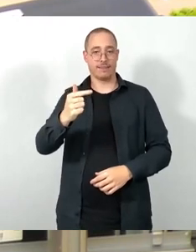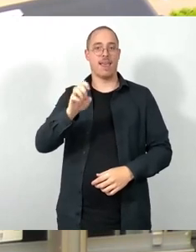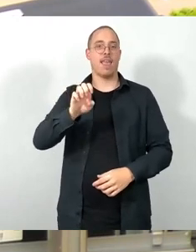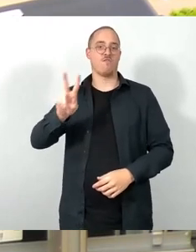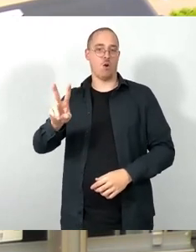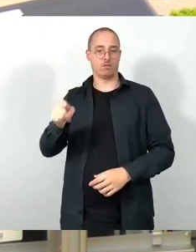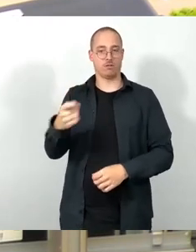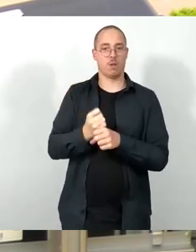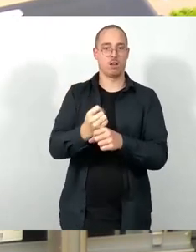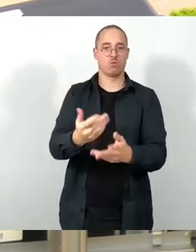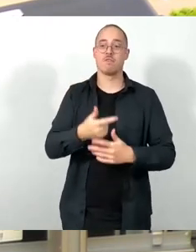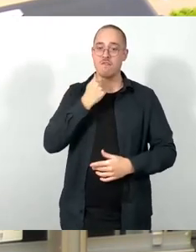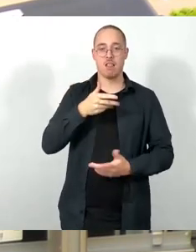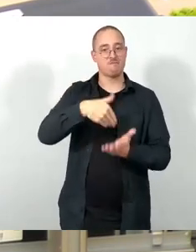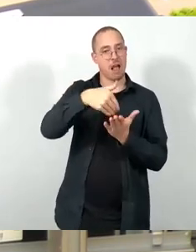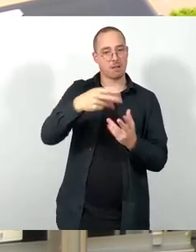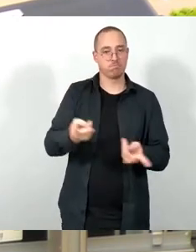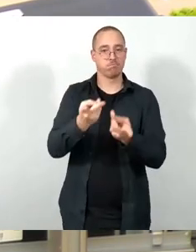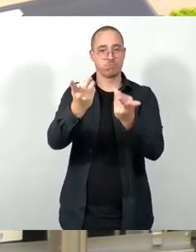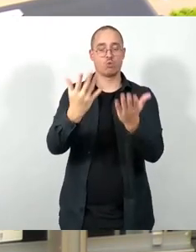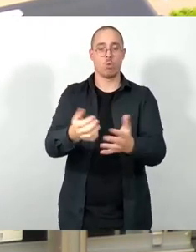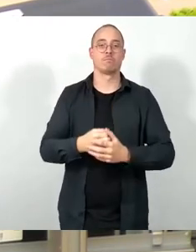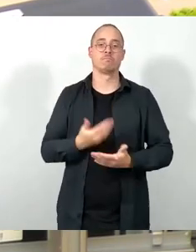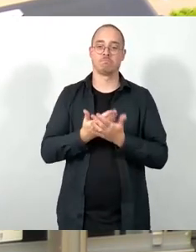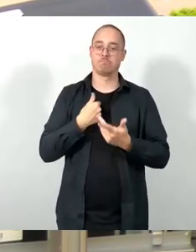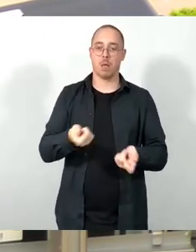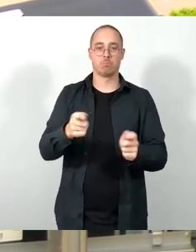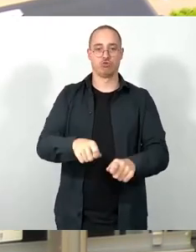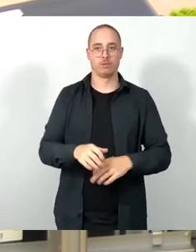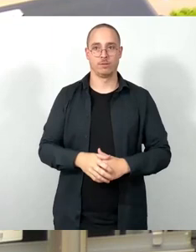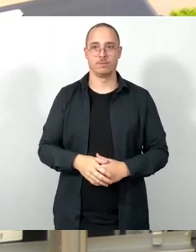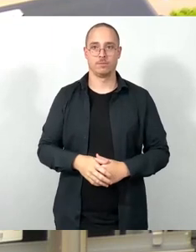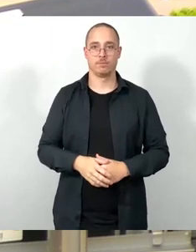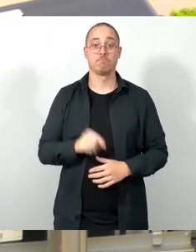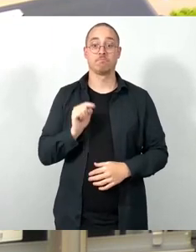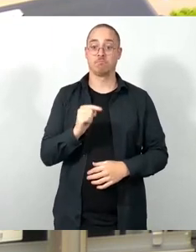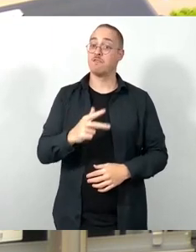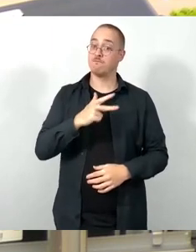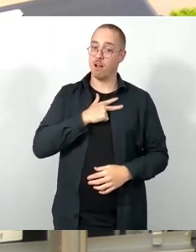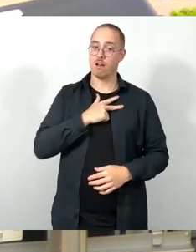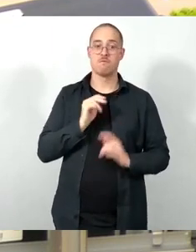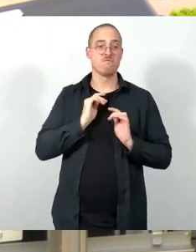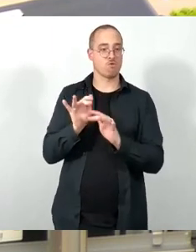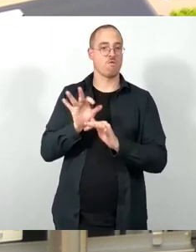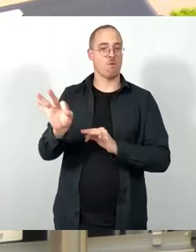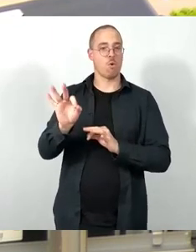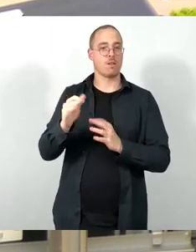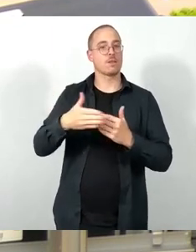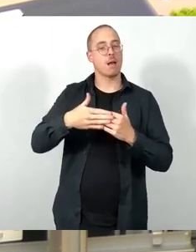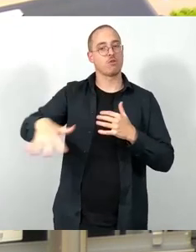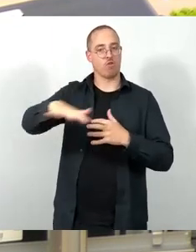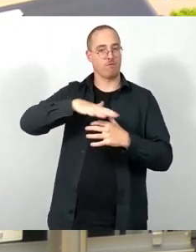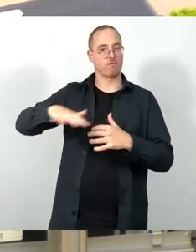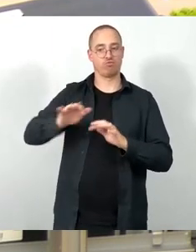Zuwendung beschließen wollen, weil dort in der Tat eine Wirkung in die Nachbarschaft hinein erzielt wird. Das ist aus den Berichten